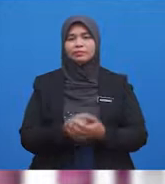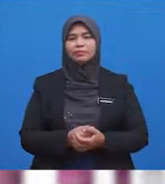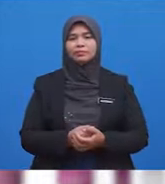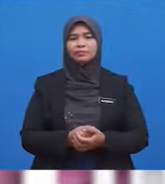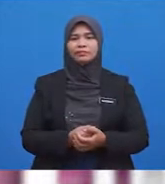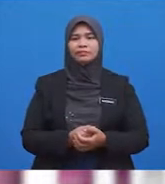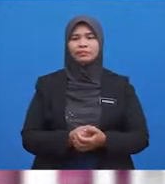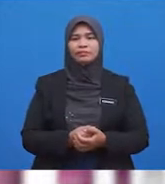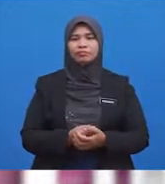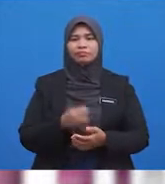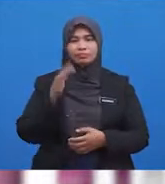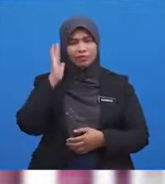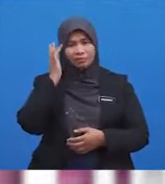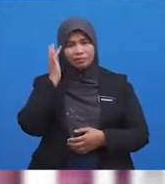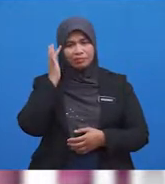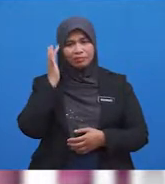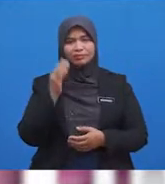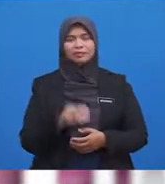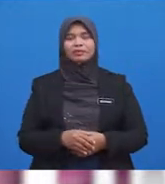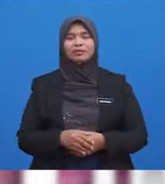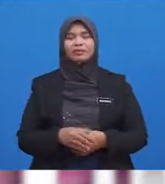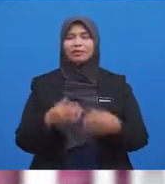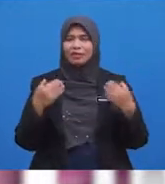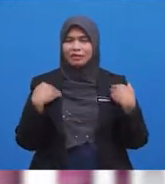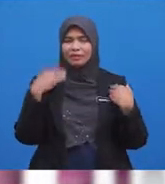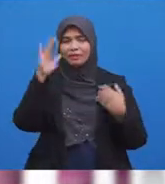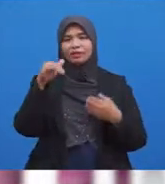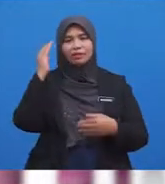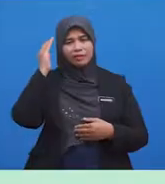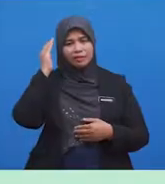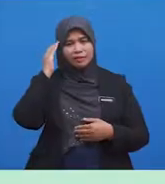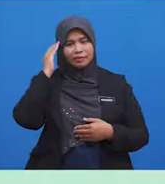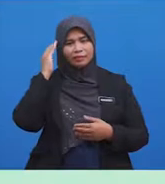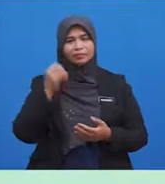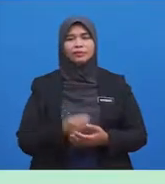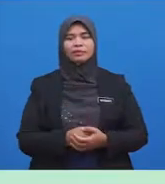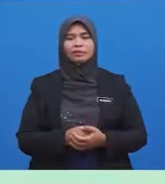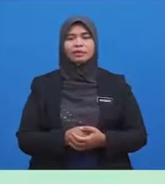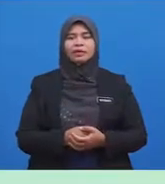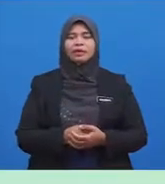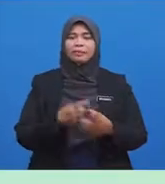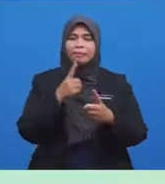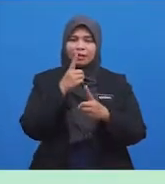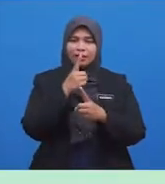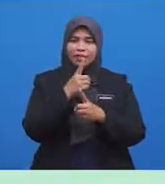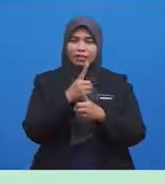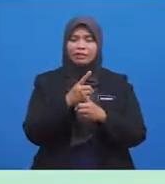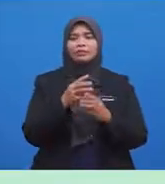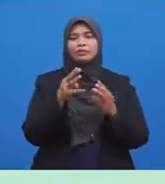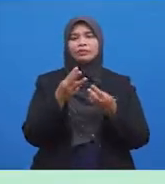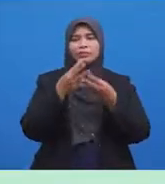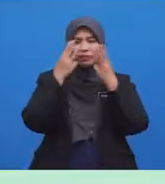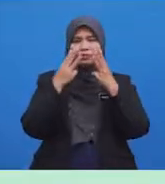Tak tahu? Oh, ada yang tahu. Okey, betul. Wuduk